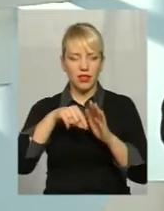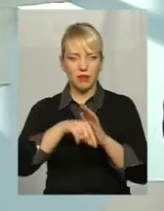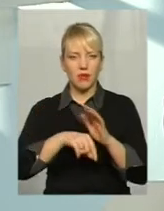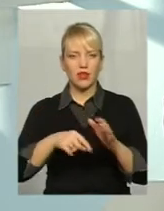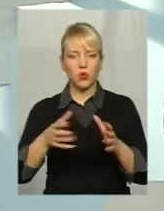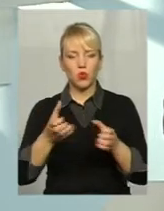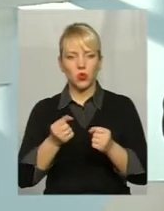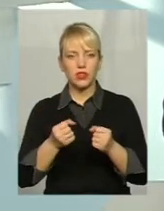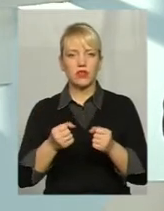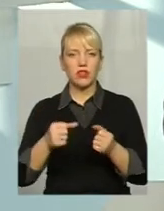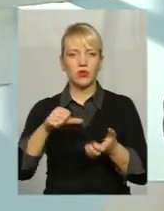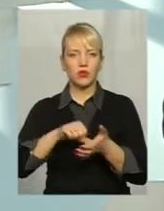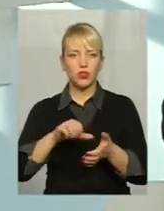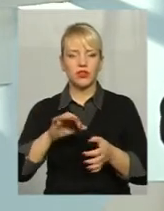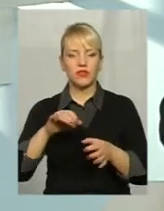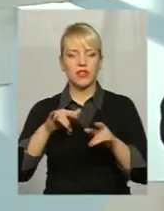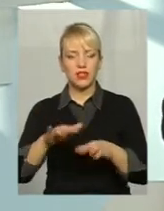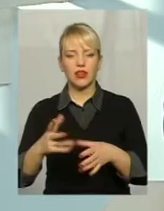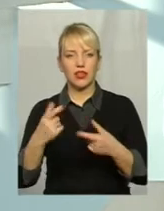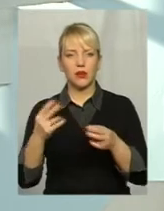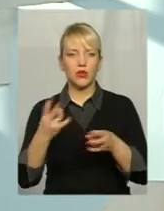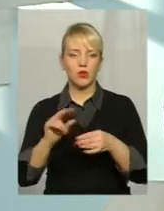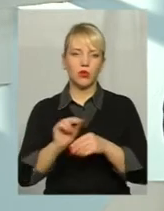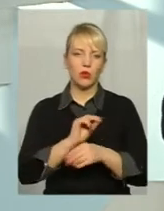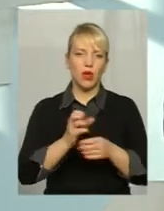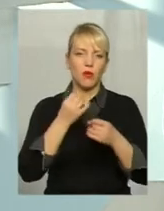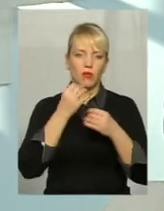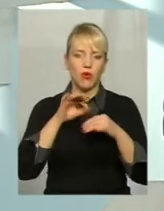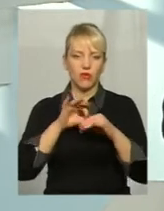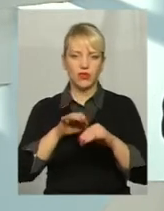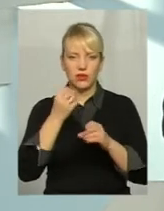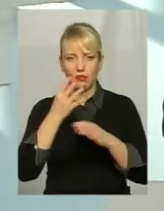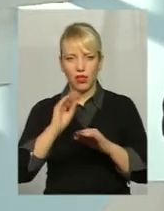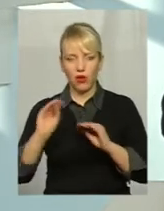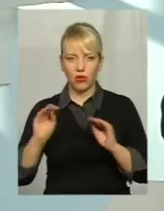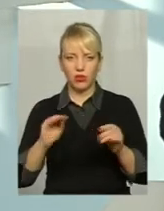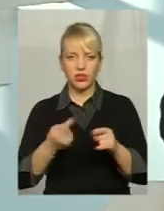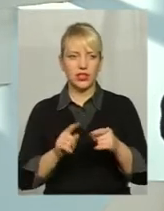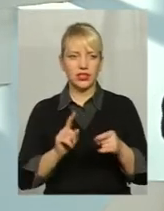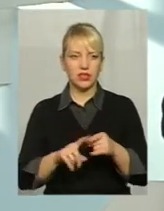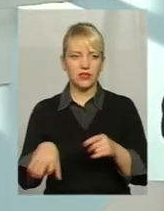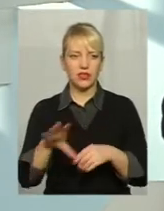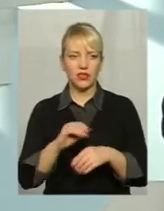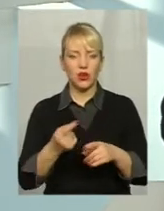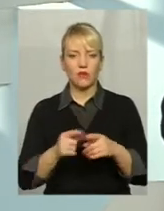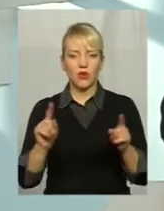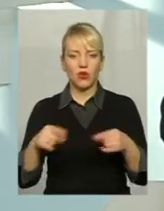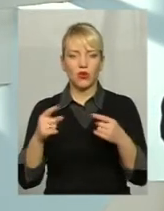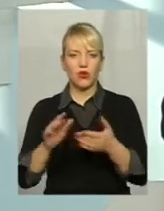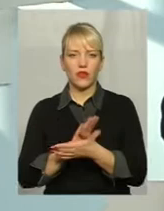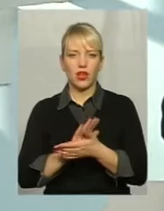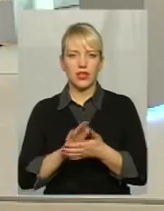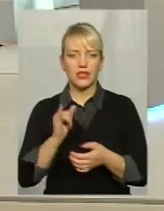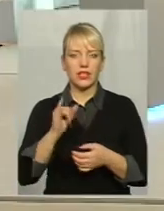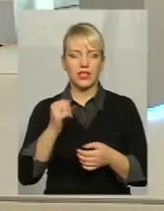проектах, де необхідно поремонтувати, провести благоустрій Це все, як каже, обговорюється І старости цього року, виконуючі обов'язки